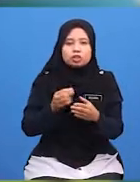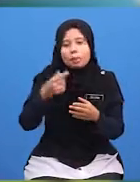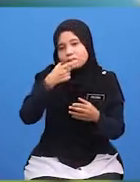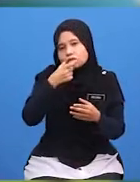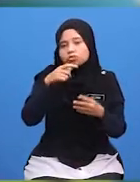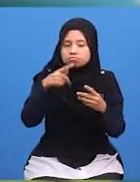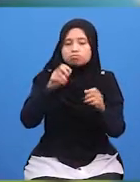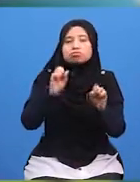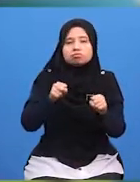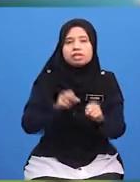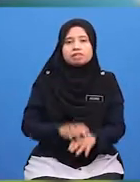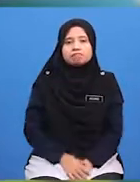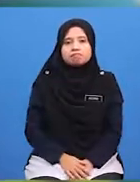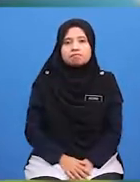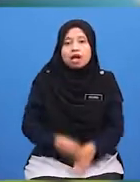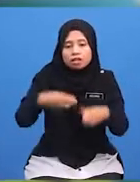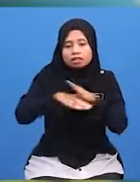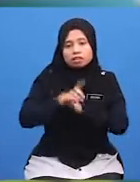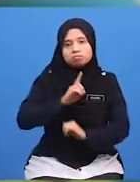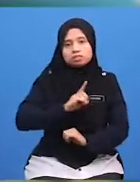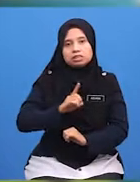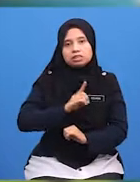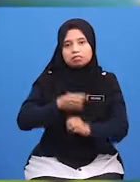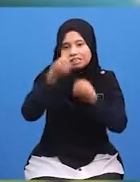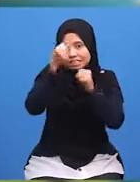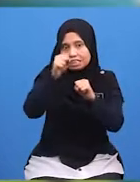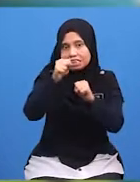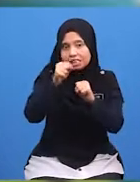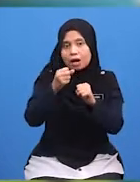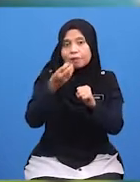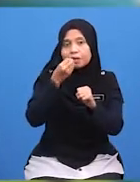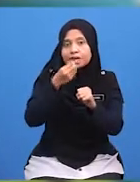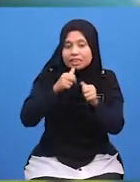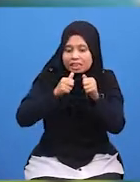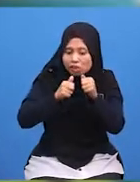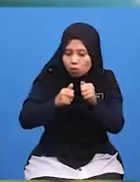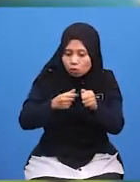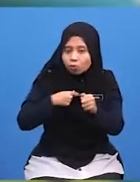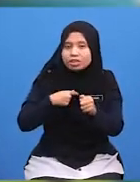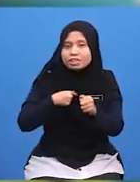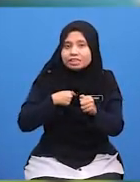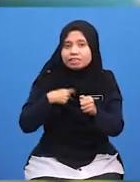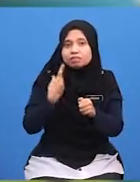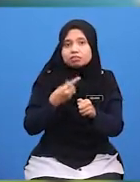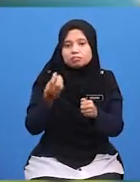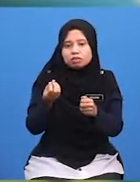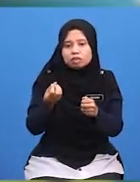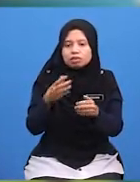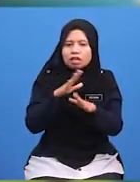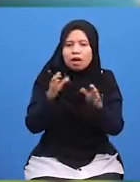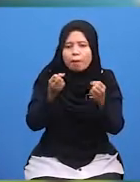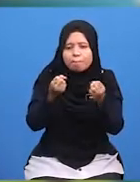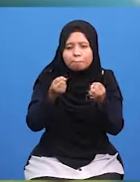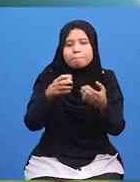Dalam Islam Sediakan Jamuan Mengikut Kemampuan Kita Makan